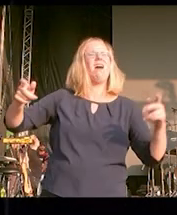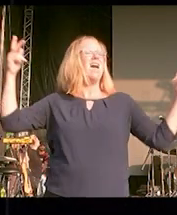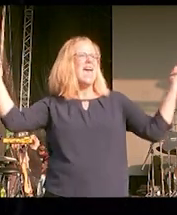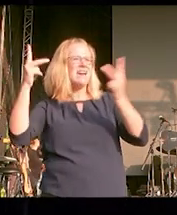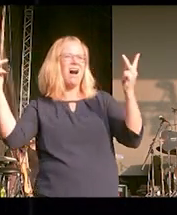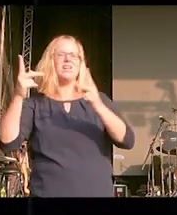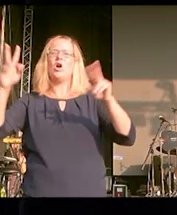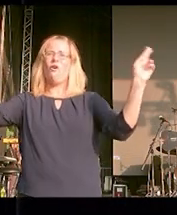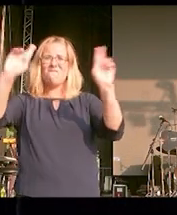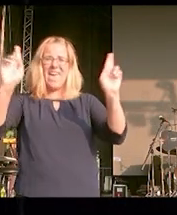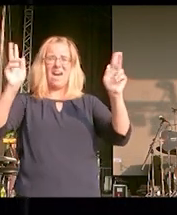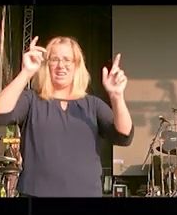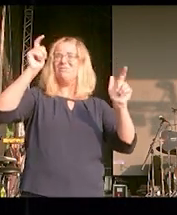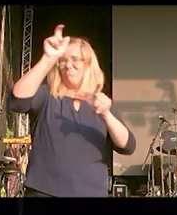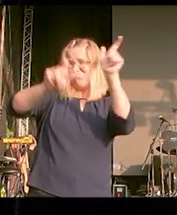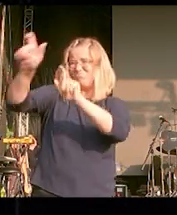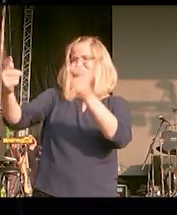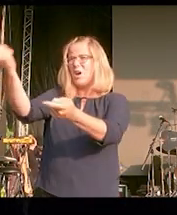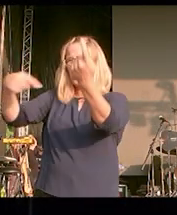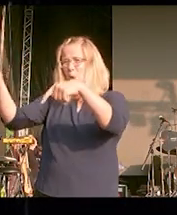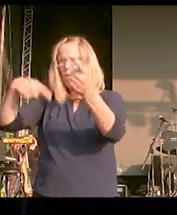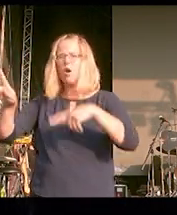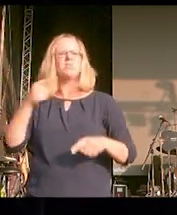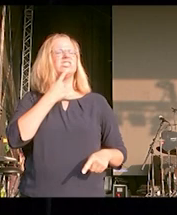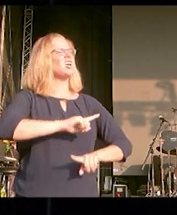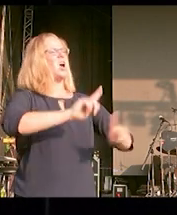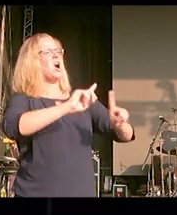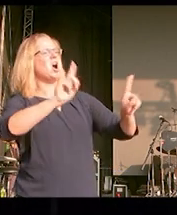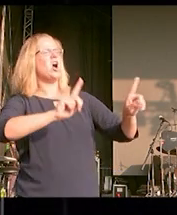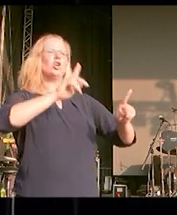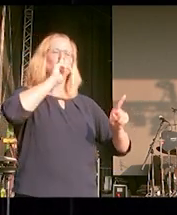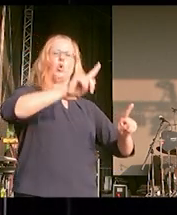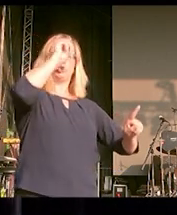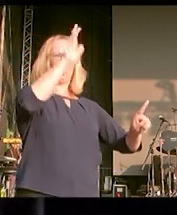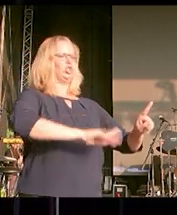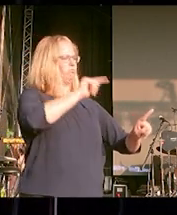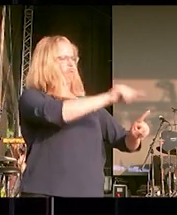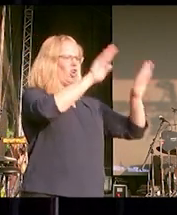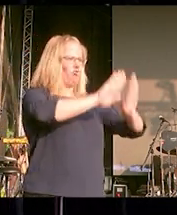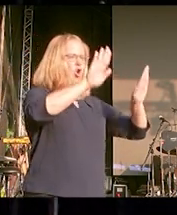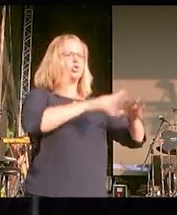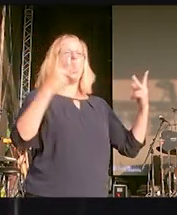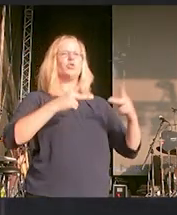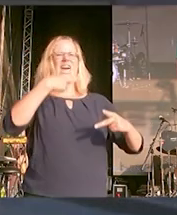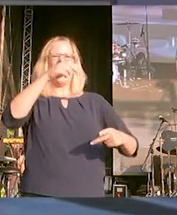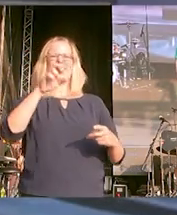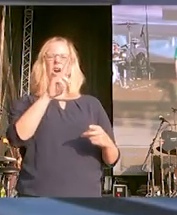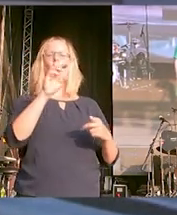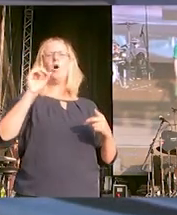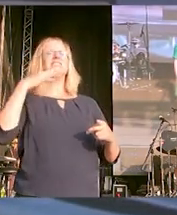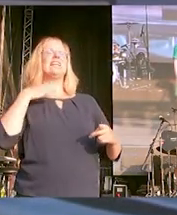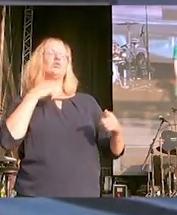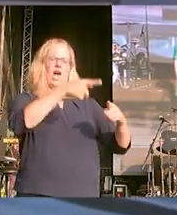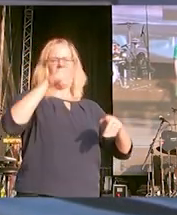die jetzt kommen und sagen, es haben nicht alle die gleiche Würde. Es haben nur Deutsche die Würde. Es haben nur heterosexuelle die Würde.